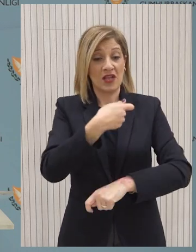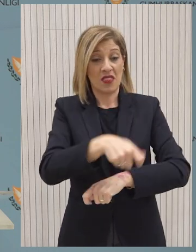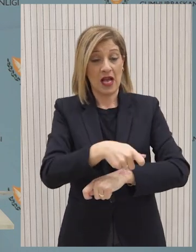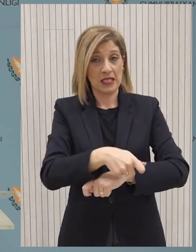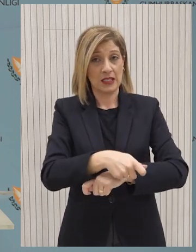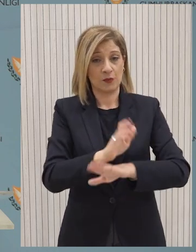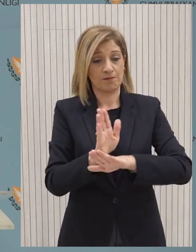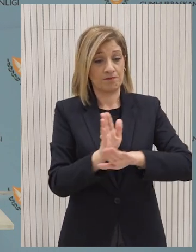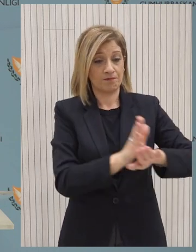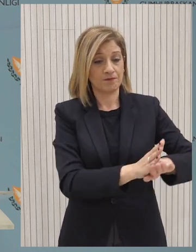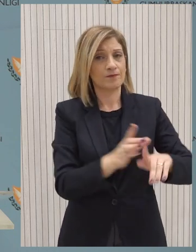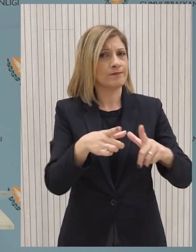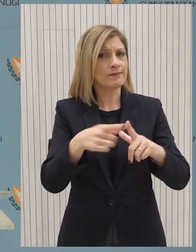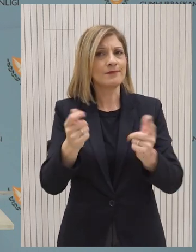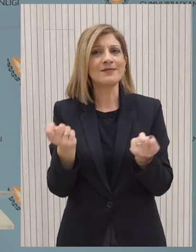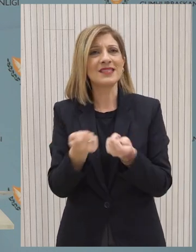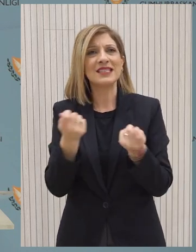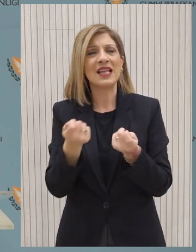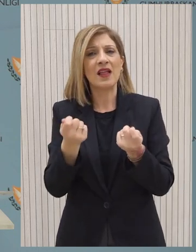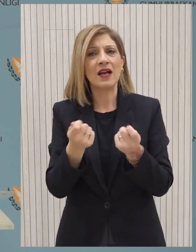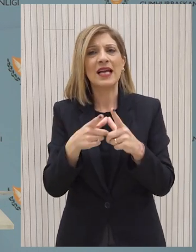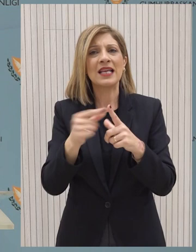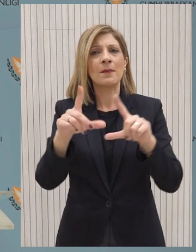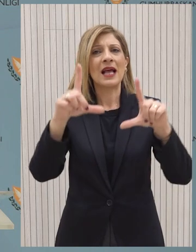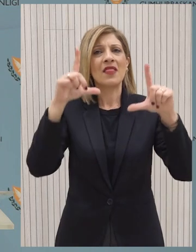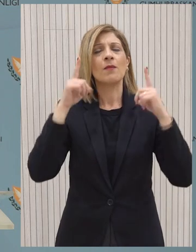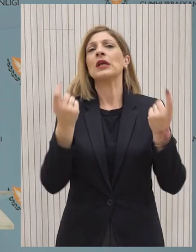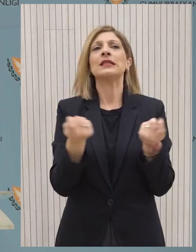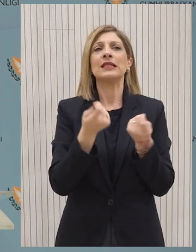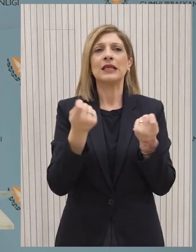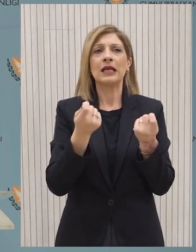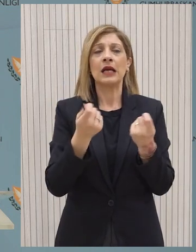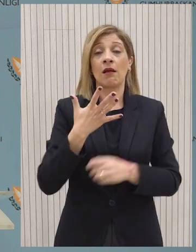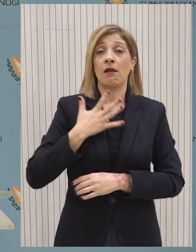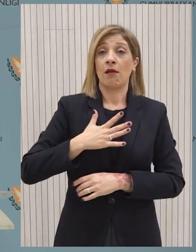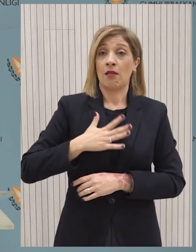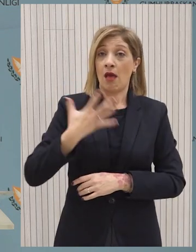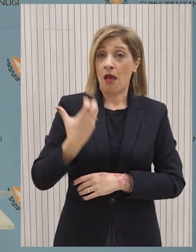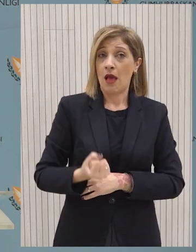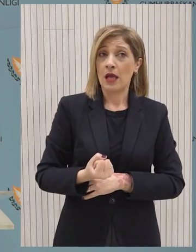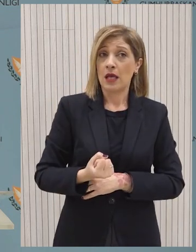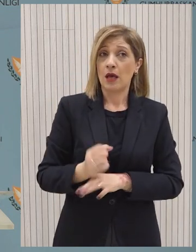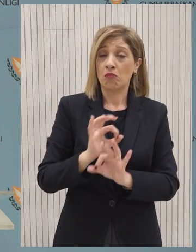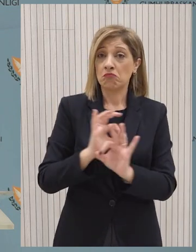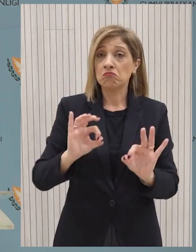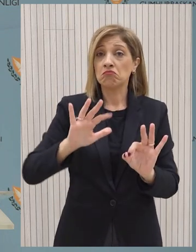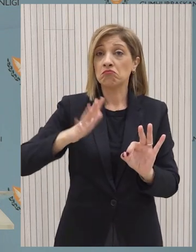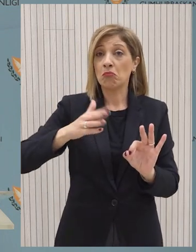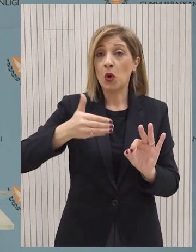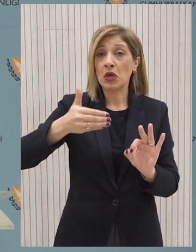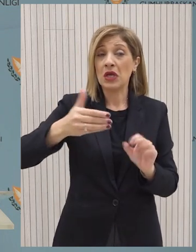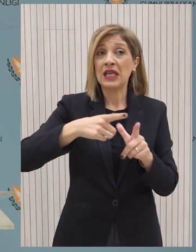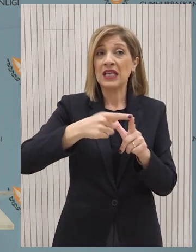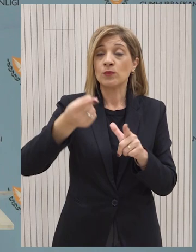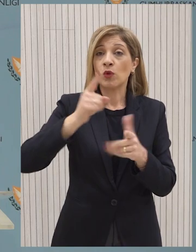Κυπριακή Δημοκρατία, εκτός από την έμφεση του Κυπριακή Δημοκρατία, πώς προτιμάζει το εντεχόμενο ότι